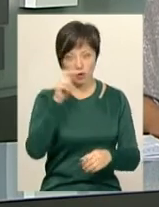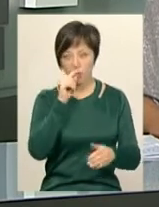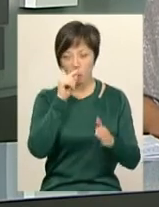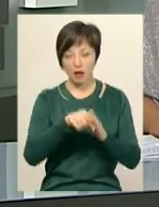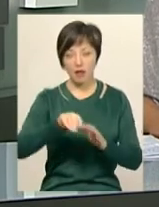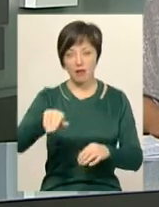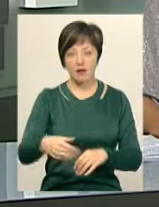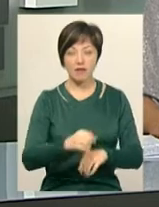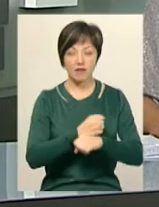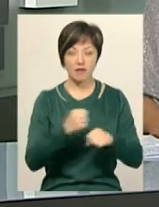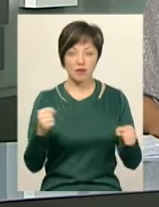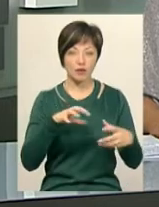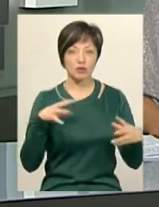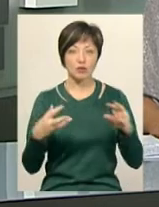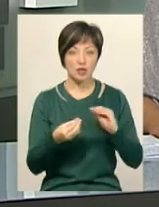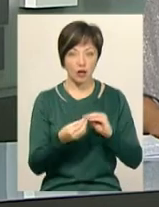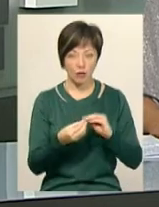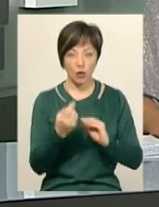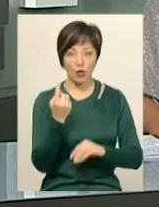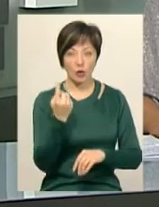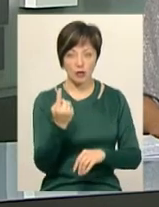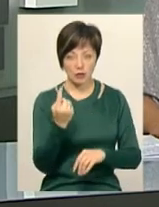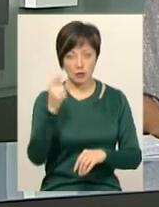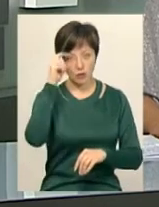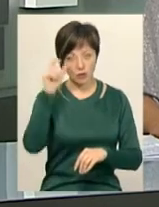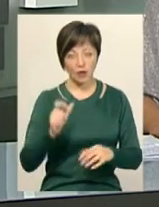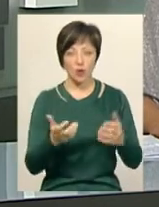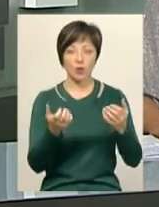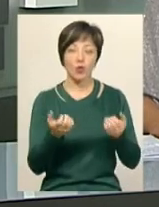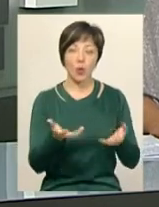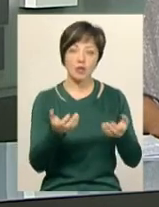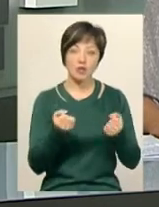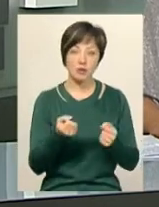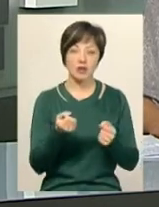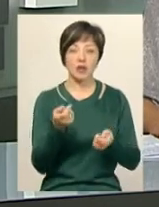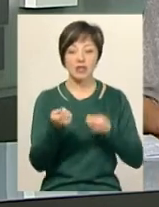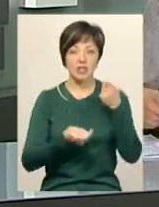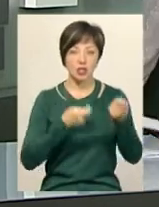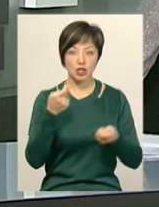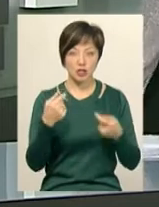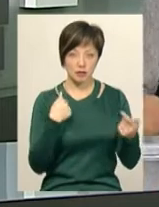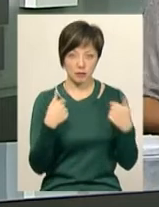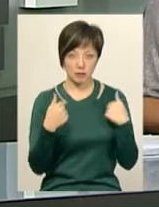вибухнула. В результаті чого один з трьох чоловіків отримав незначні тілесні ушкодження.